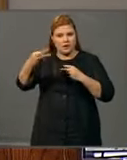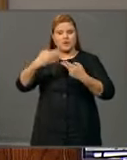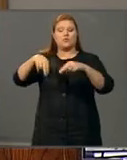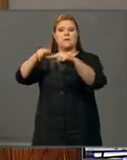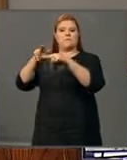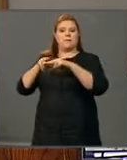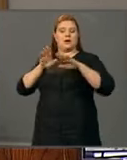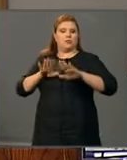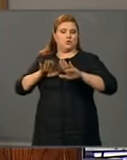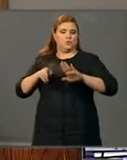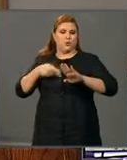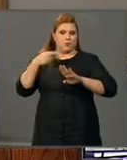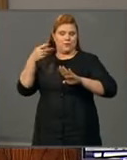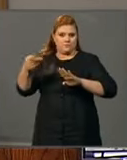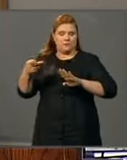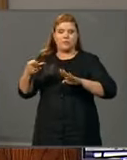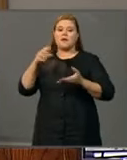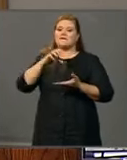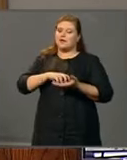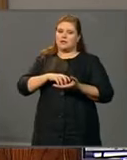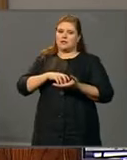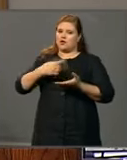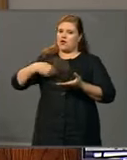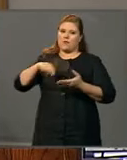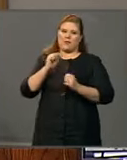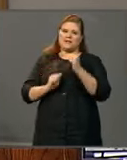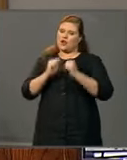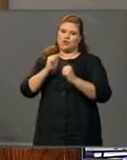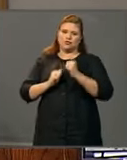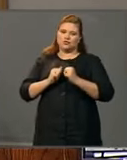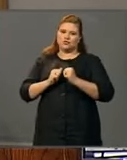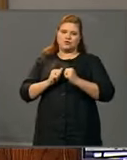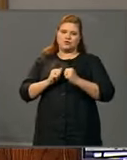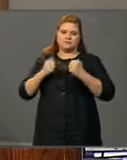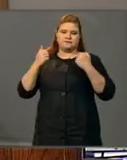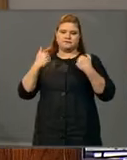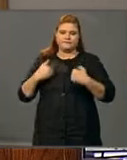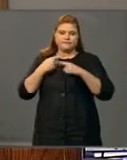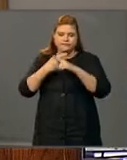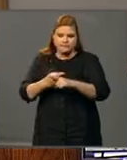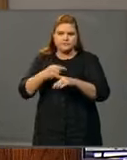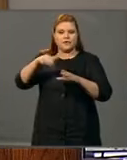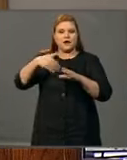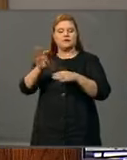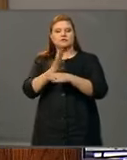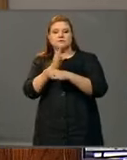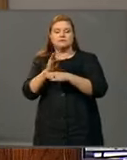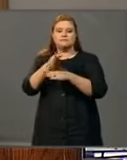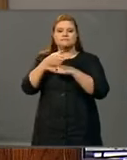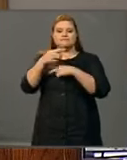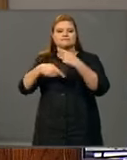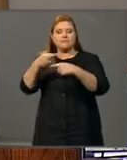työpaikat alueella. Valtio ei ole teollinen toimija eikä voi jatkaa kaivoksen liikentoimintaa, mutta TEM